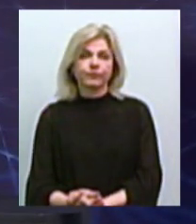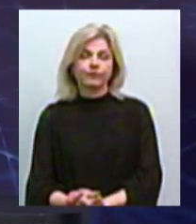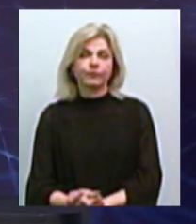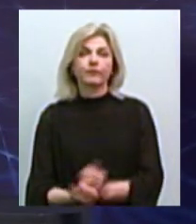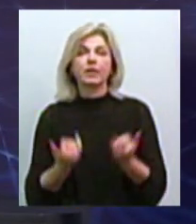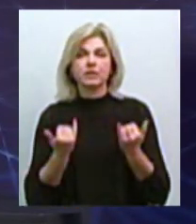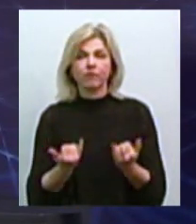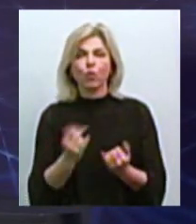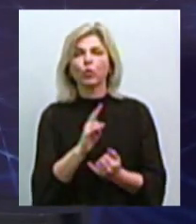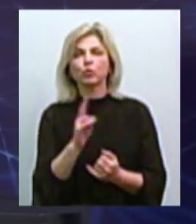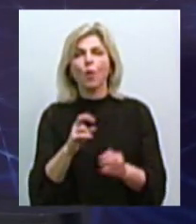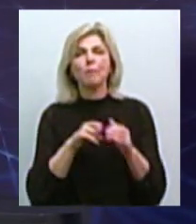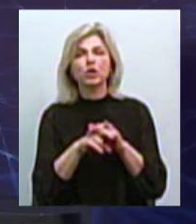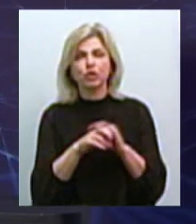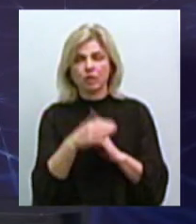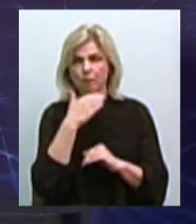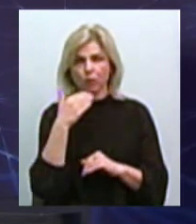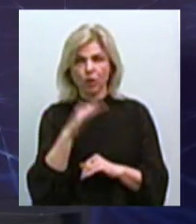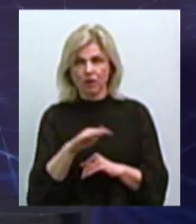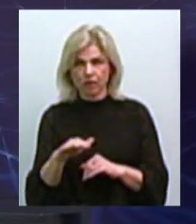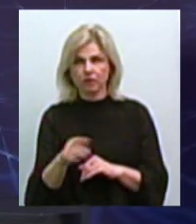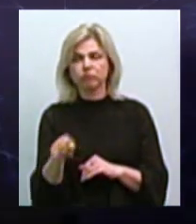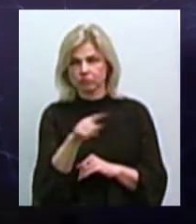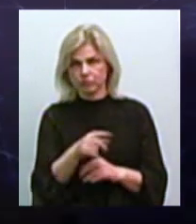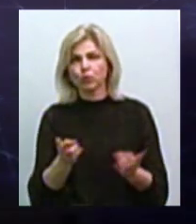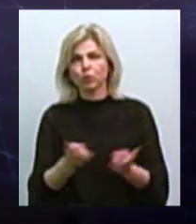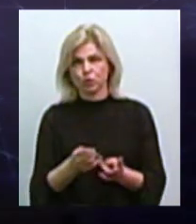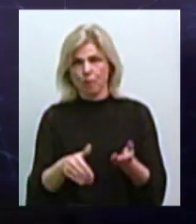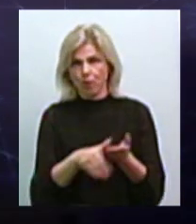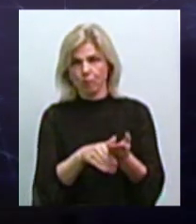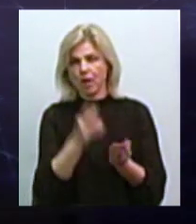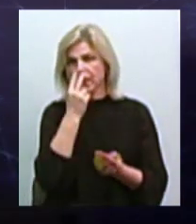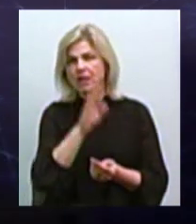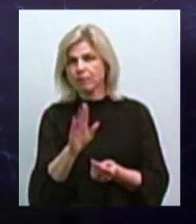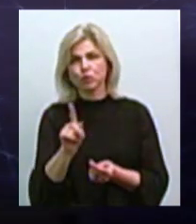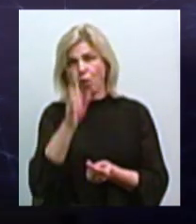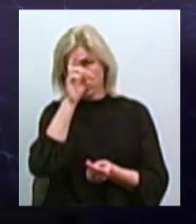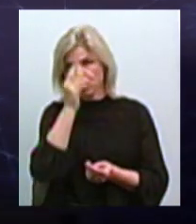многодетні, вони теж потрібні в допомогі, несмотря на те, що держава виплачує їм пособі.